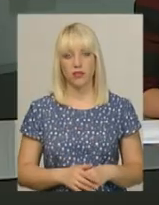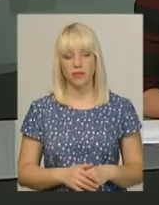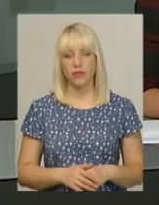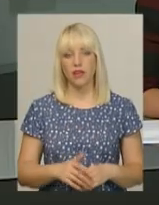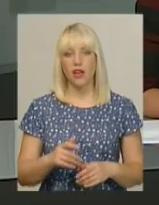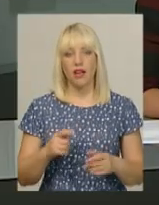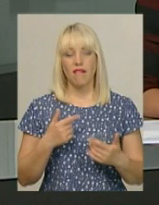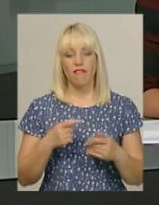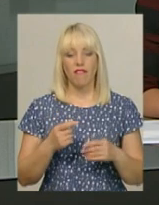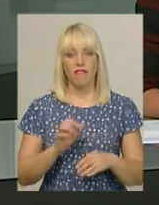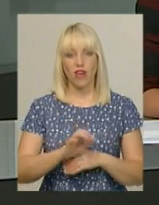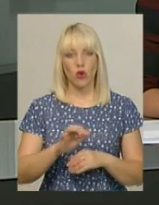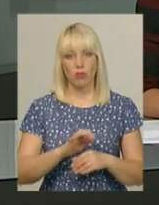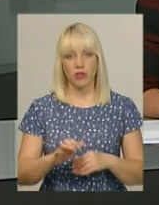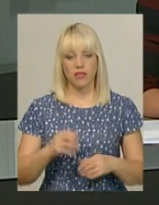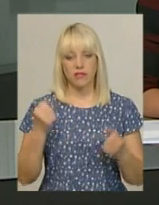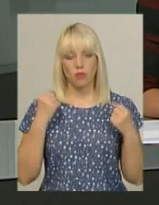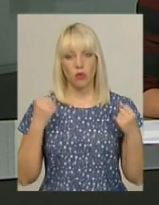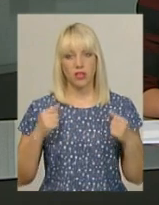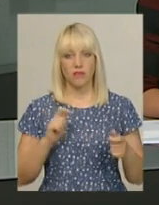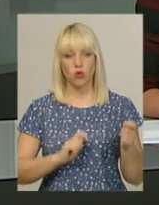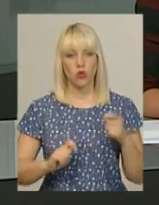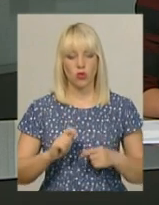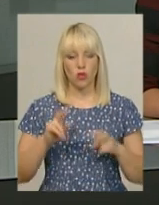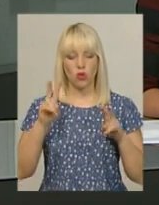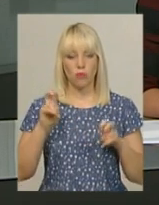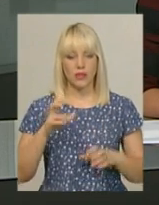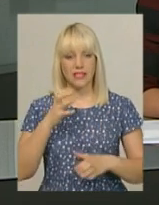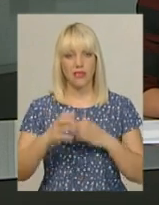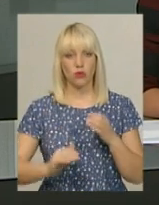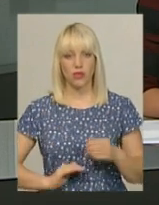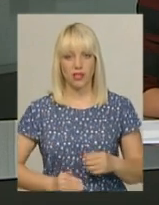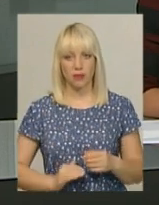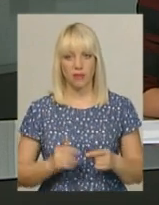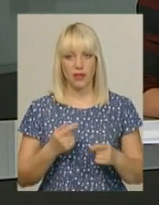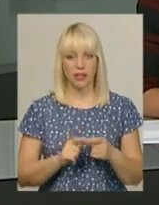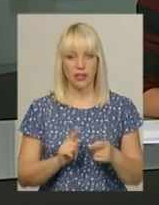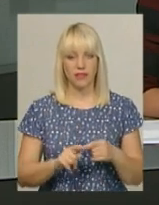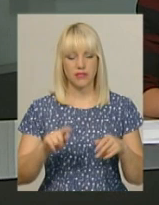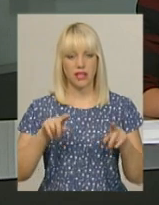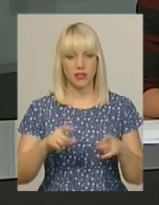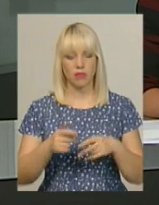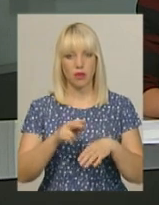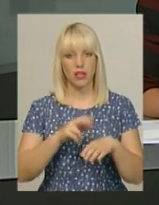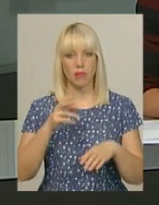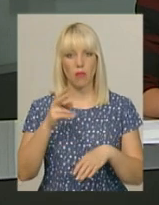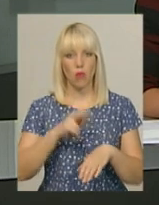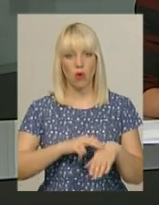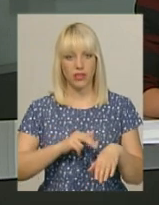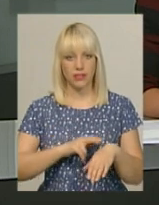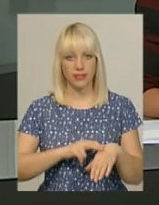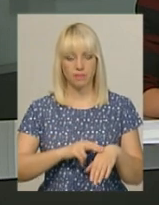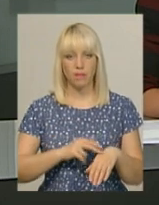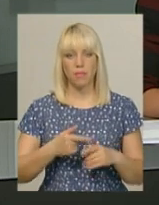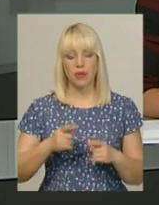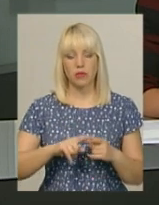Виробників спортивного одягу із логотипами світових брендів затримали працівники Подільського управління Департаменту кіберполіції.